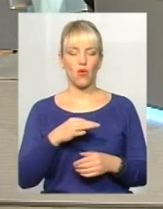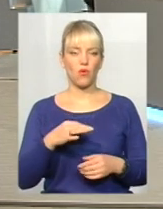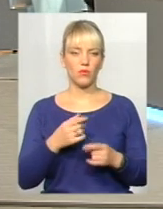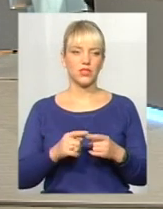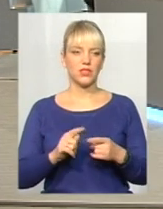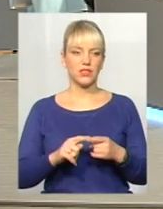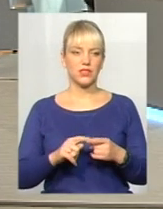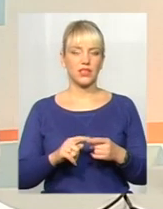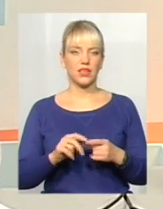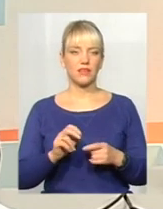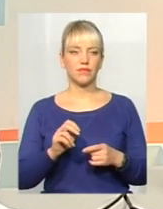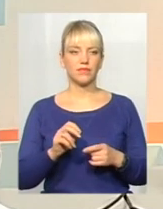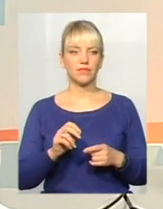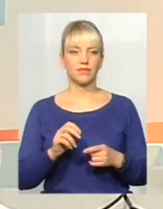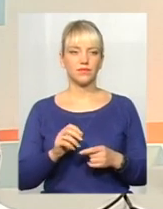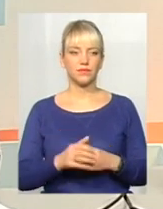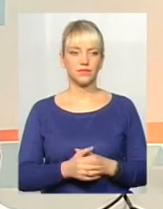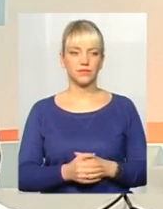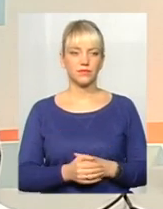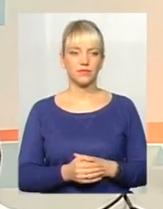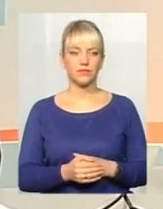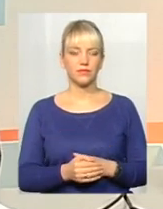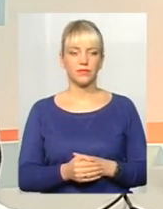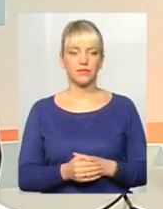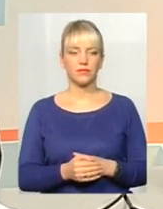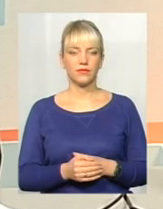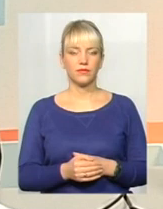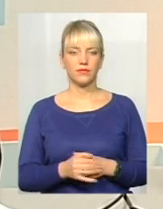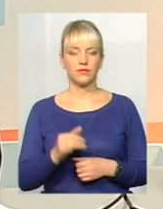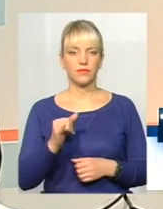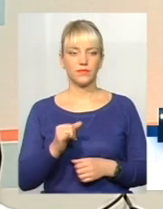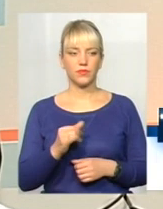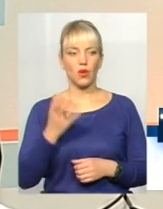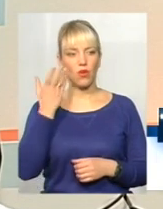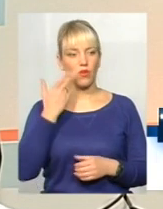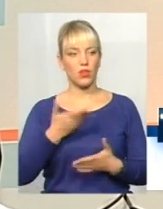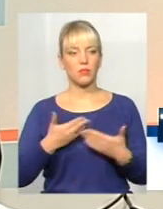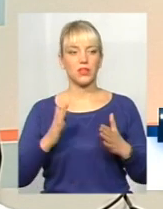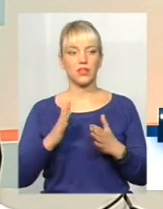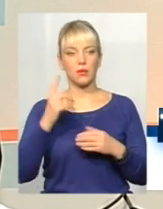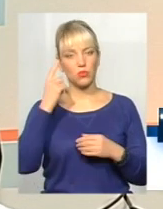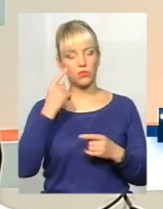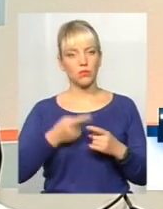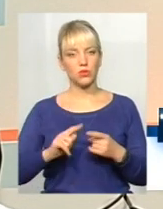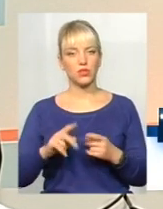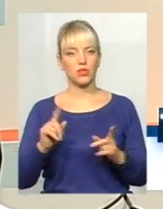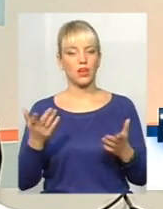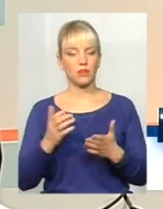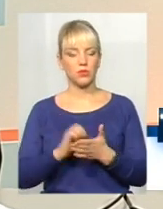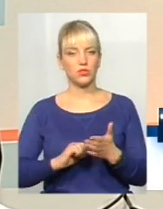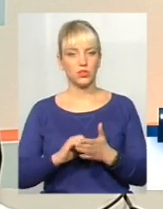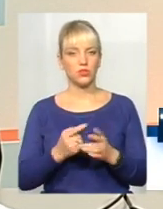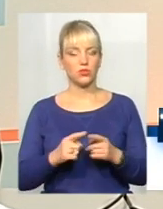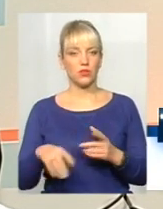територіям, які зараз є спірними такими. І коли ми тільки так подумаємо, яка причина того всього?